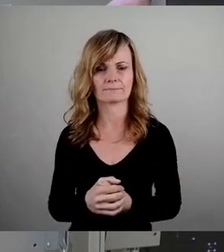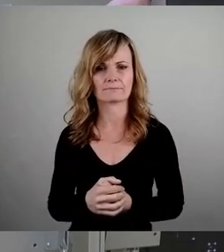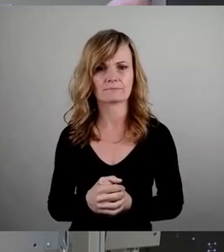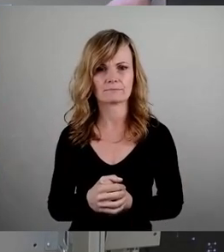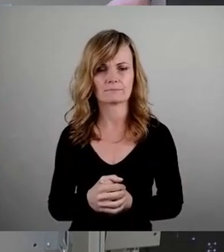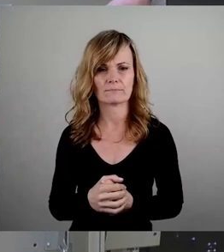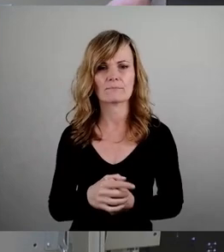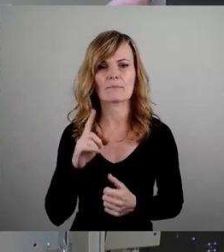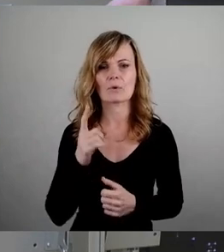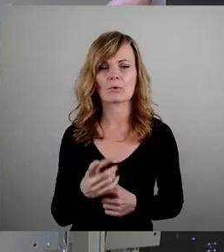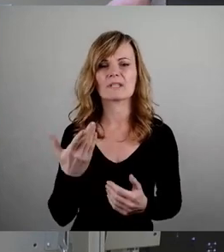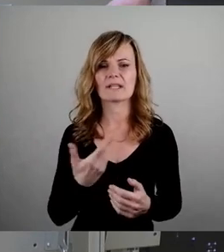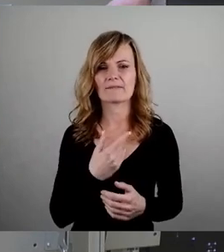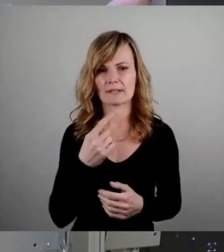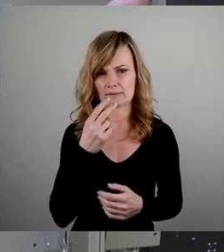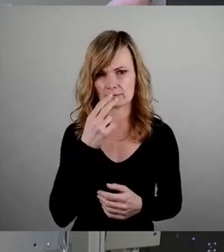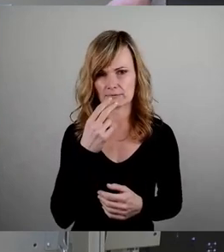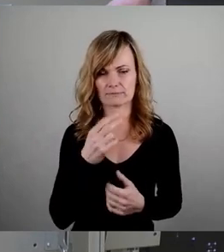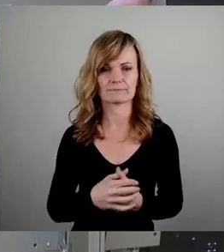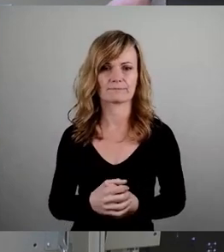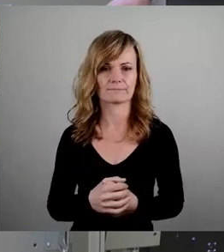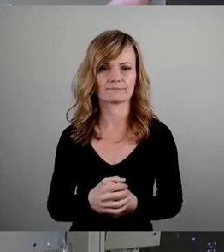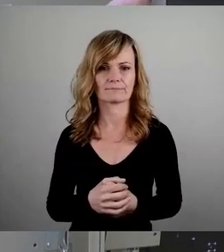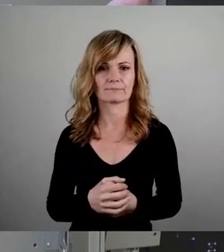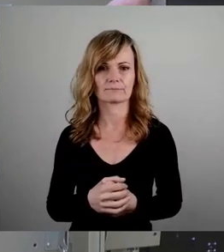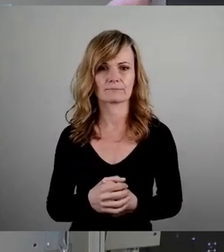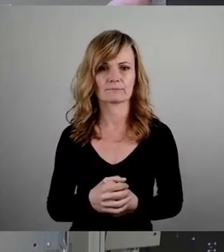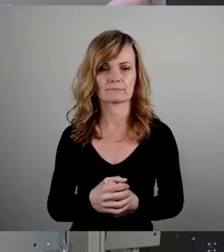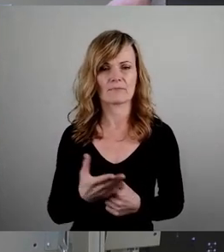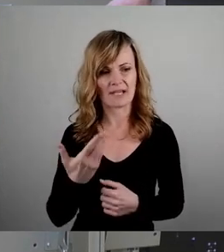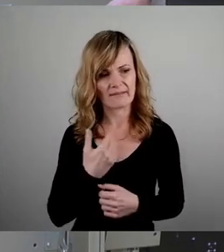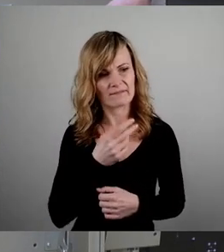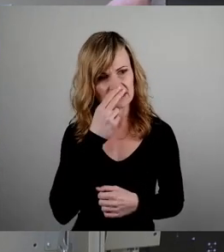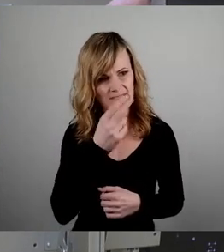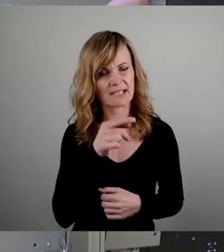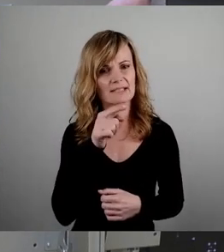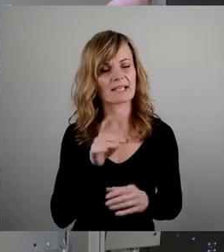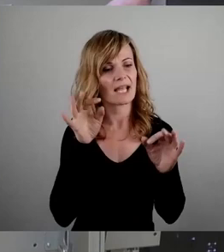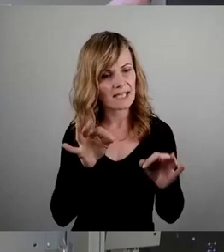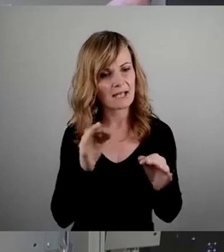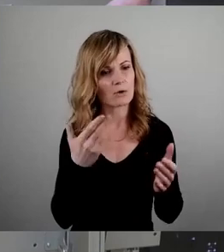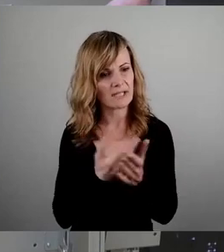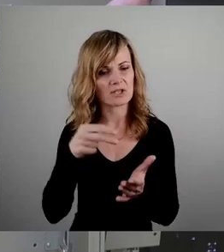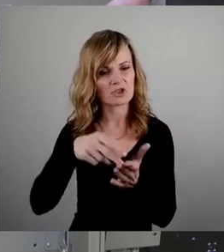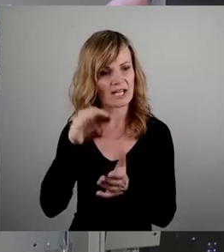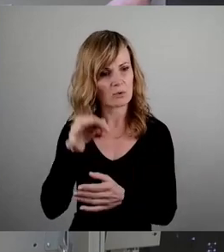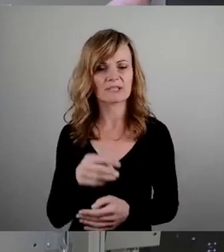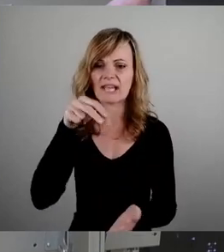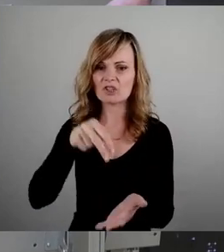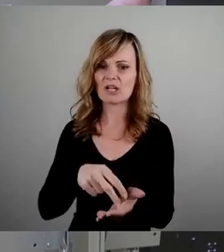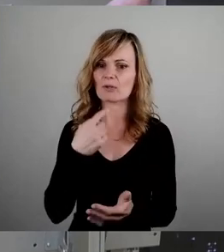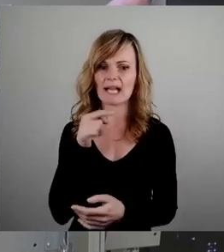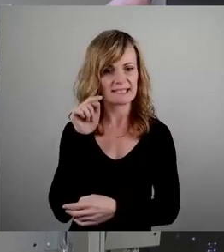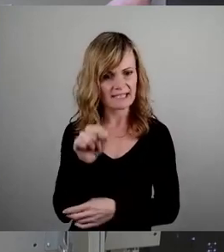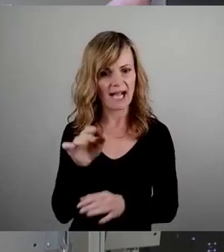Und ich will da mal sehen, dass Sie sich genau an den Standort hinstellen und verteidigen, dass genau hier